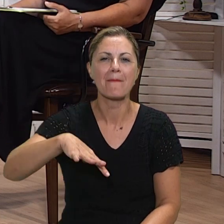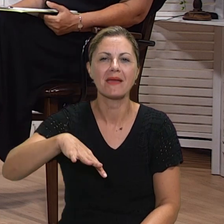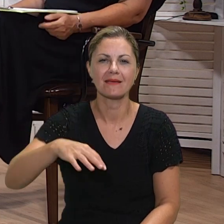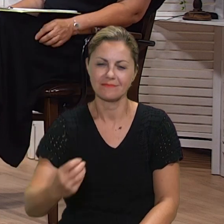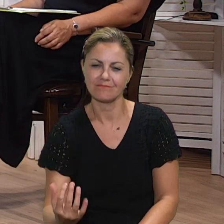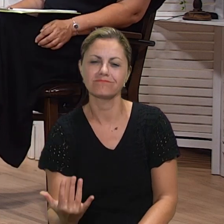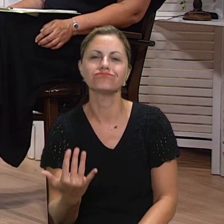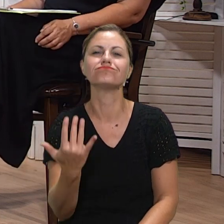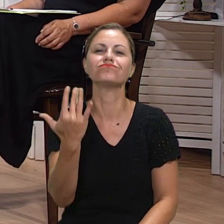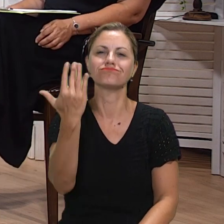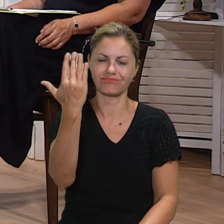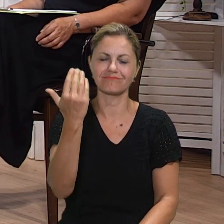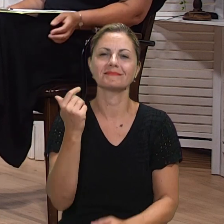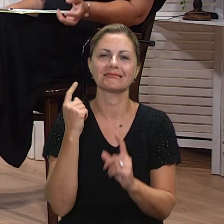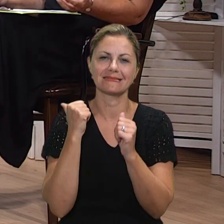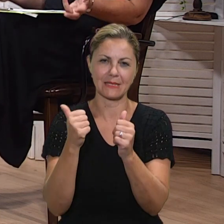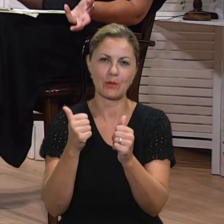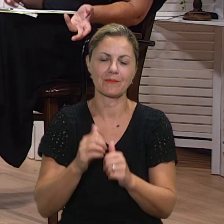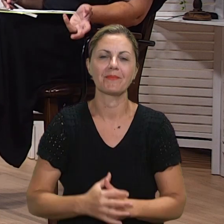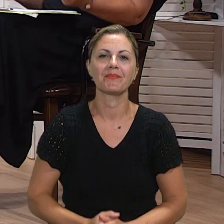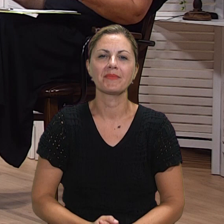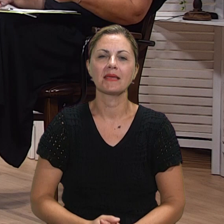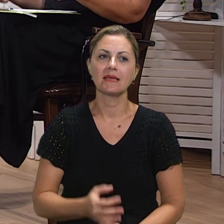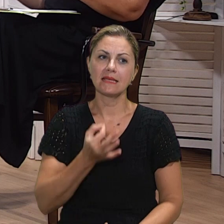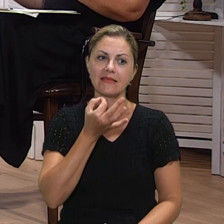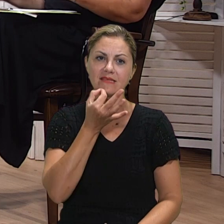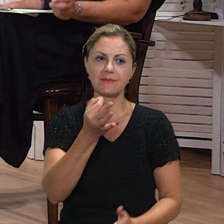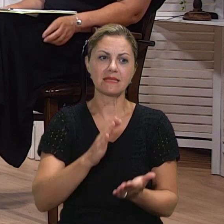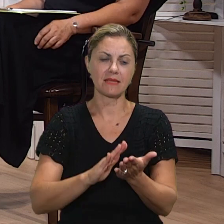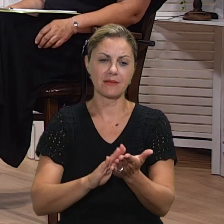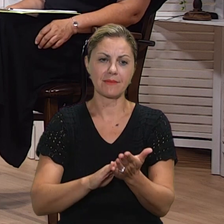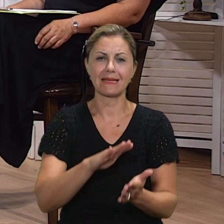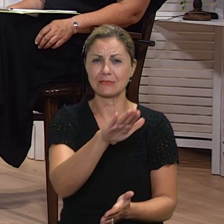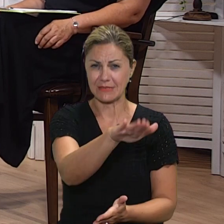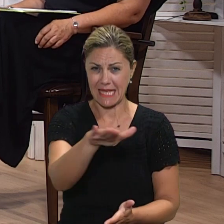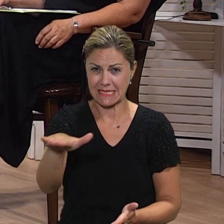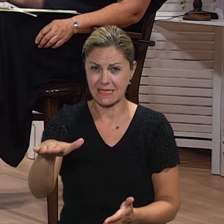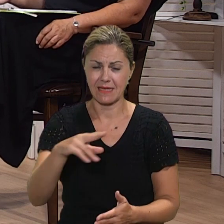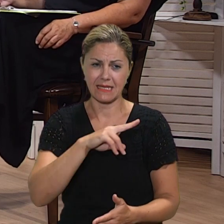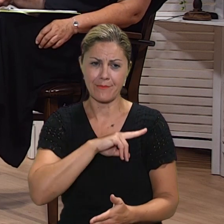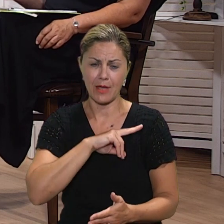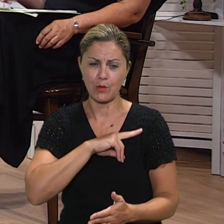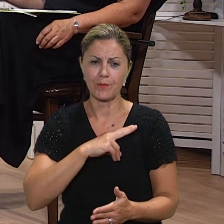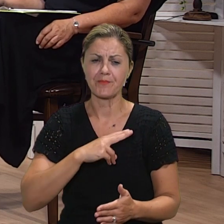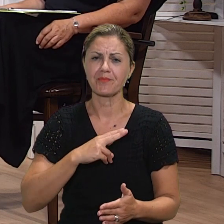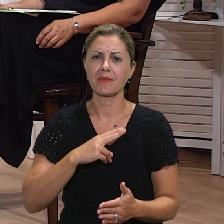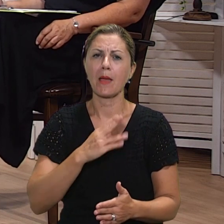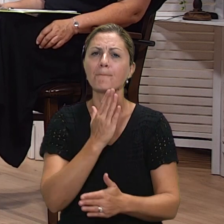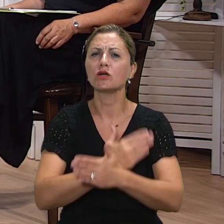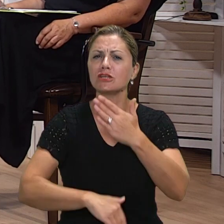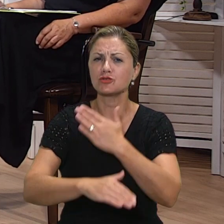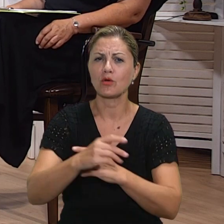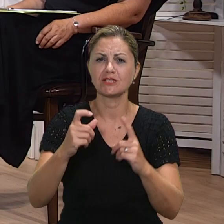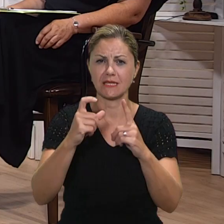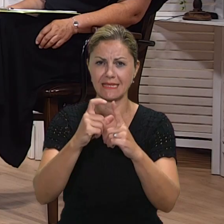svom. Rekli ste da surađujete sa djecom sa dalom sindromom. Kako je sada situacija u školama? Sve vidimo da primjećemo da je sve više potreba